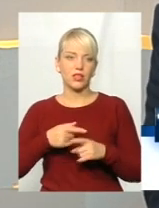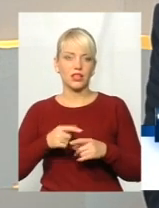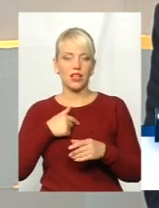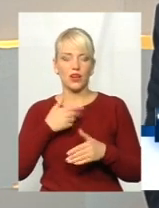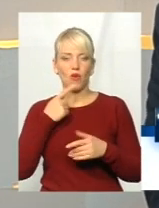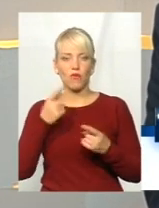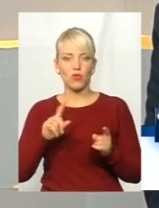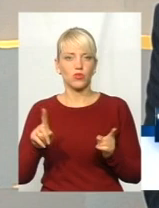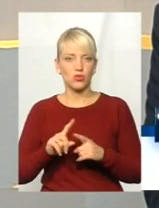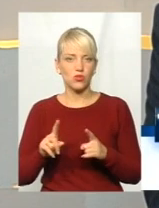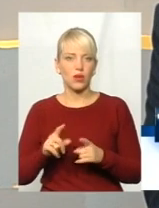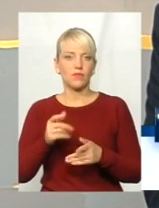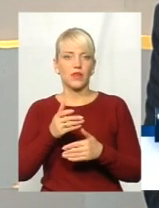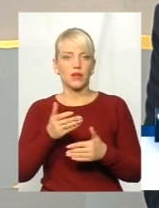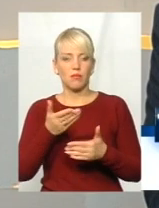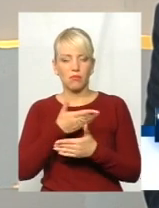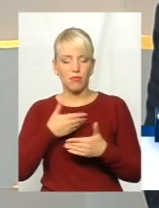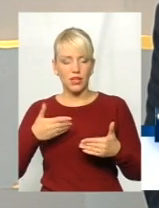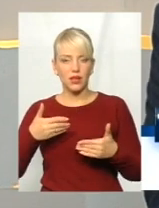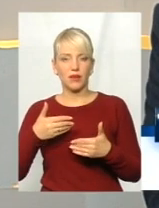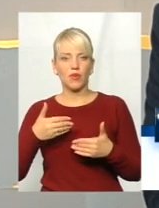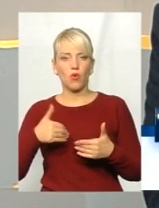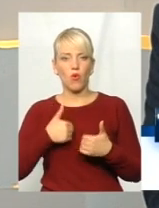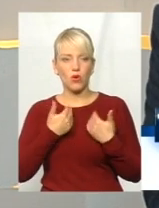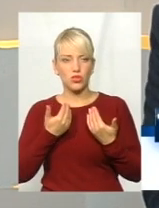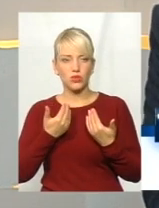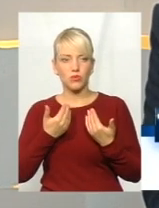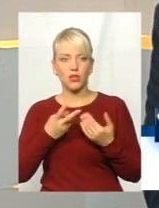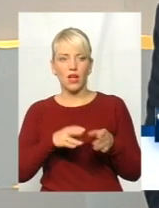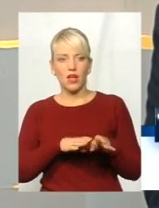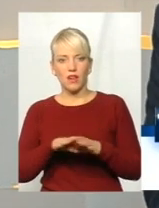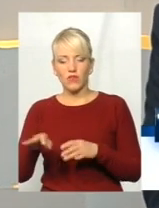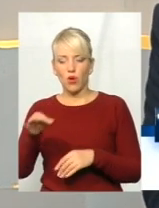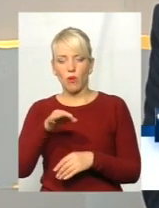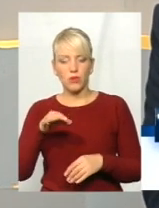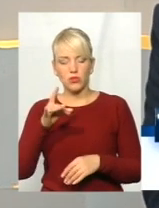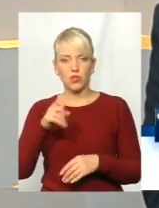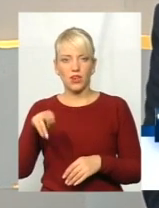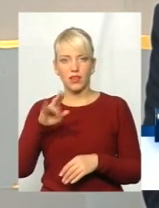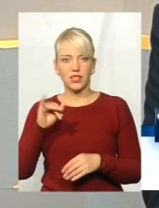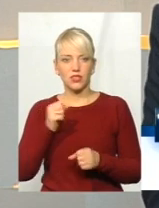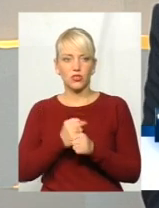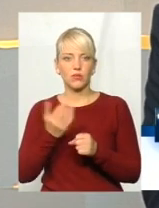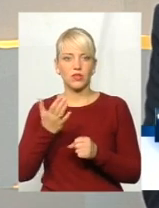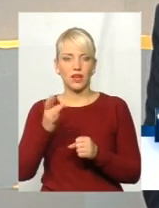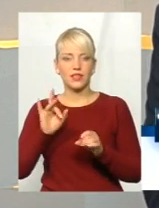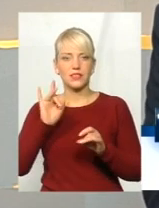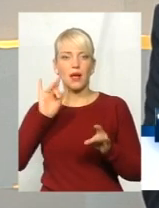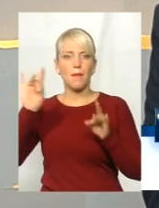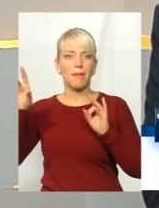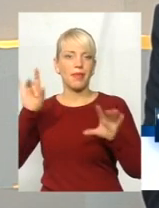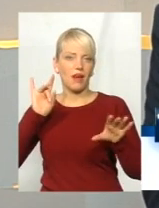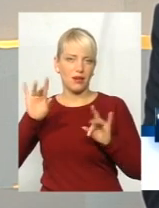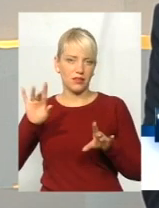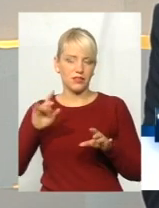того, що ми, розумієте, ми хочемо на рівні обласної ради зробити якийсь піар. З того, що не треба